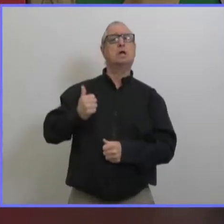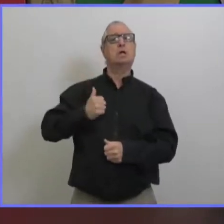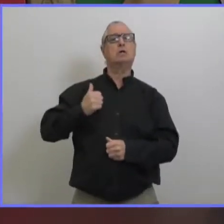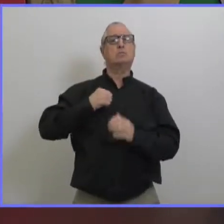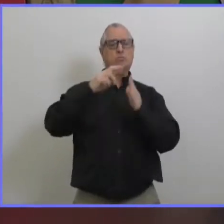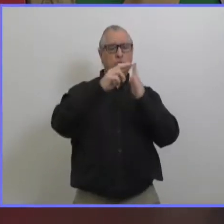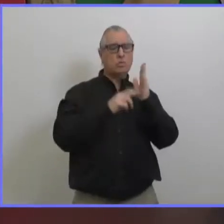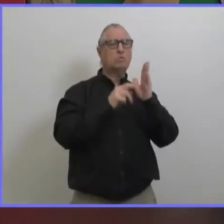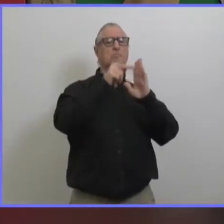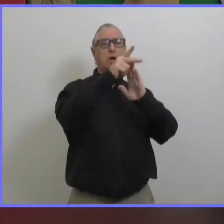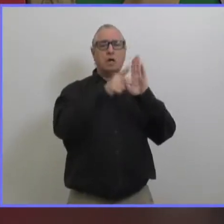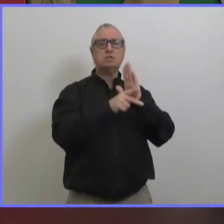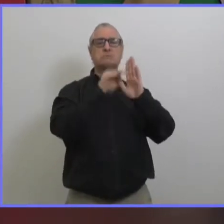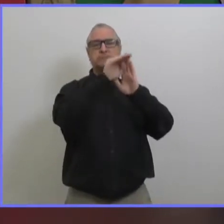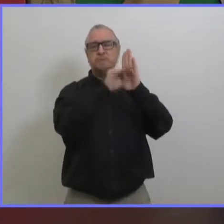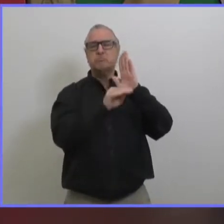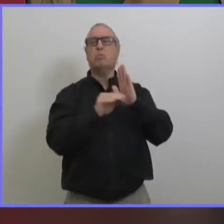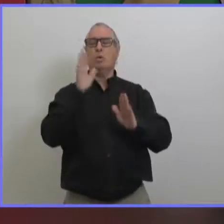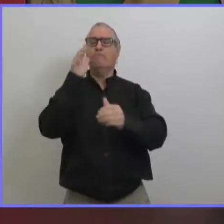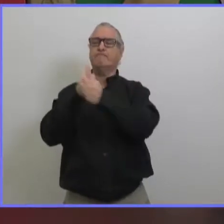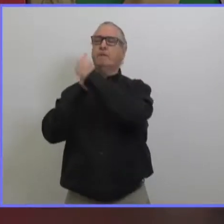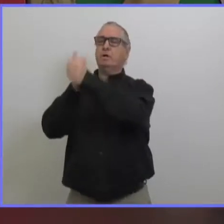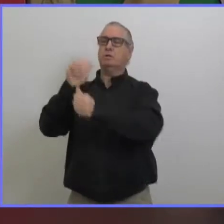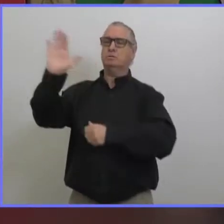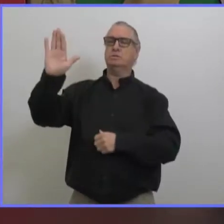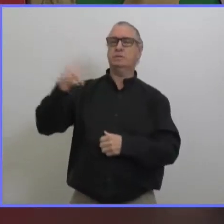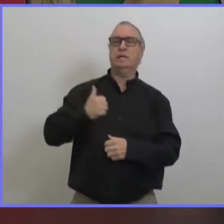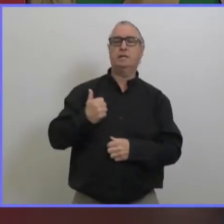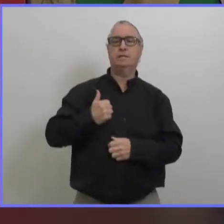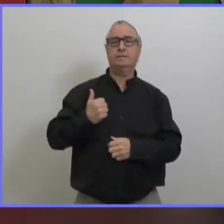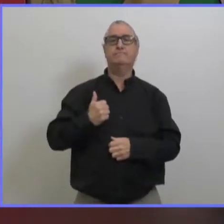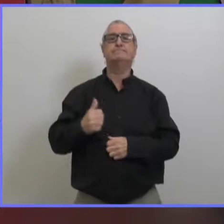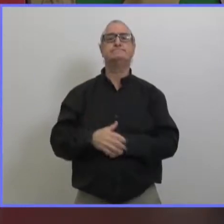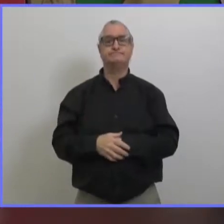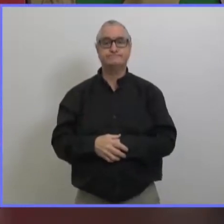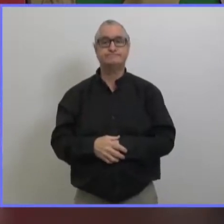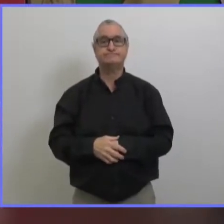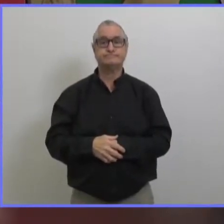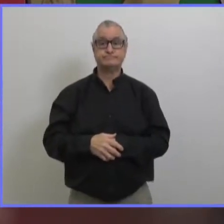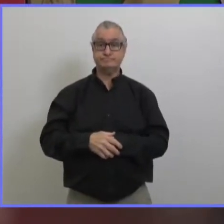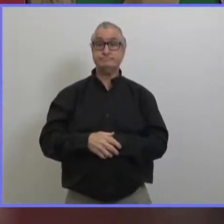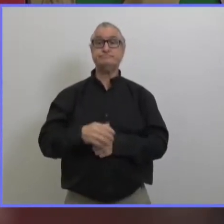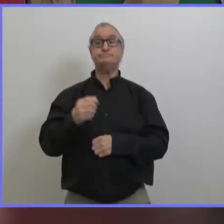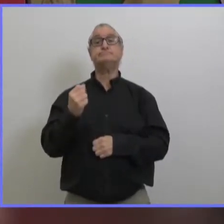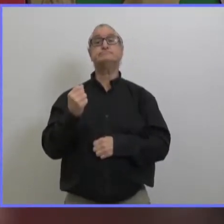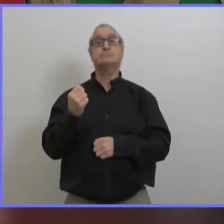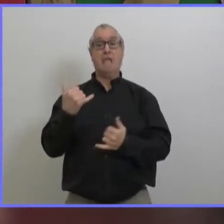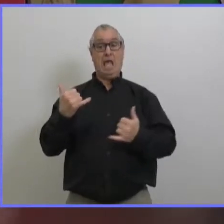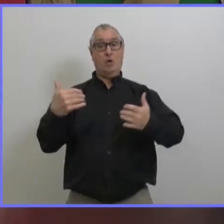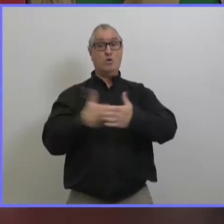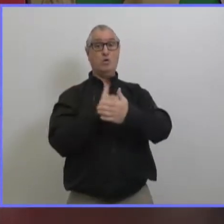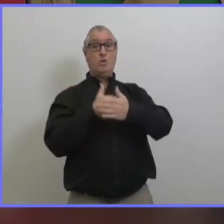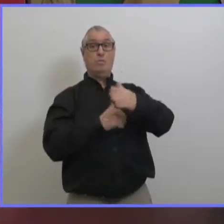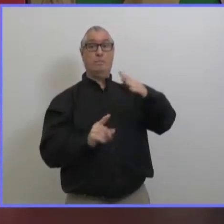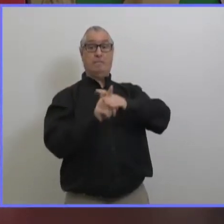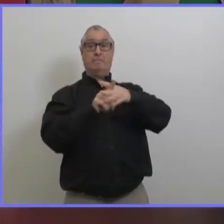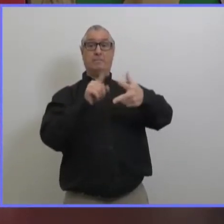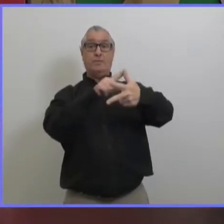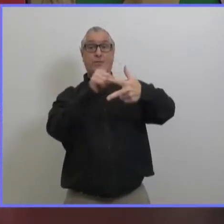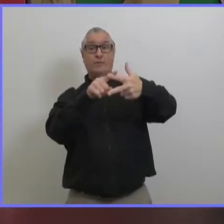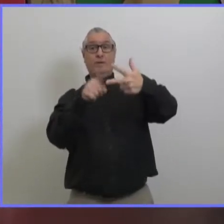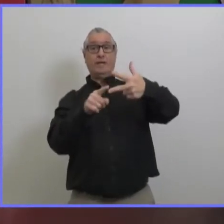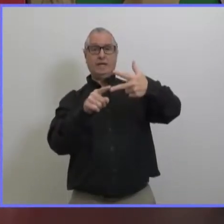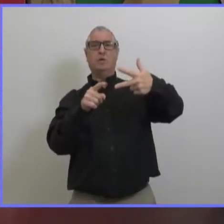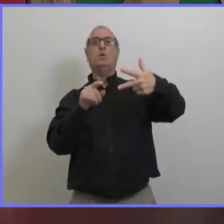nous allons continuer à nous améliorer et à faire des ajustements au fur et à mesure qu'on avance dans notre travail sur la détection de ces variants